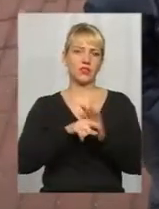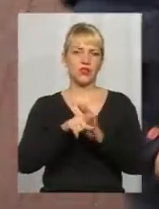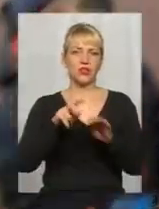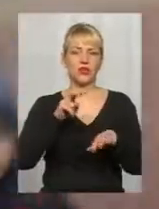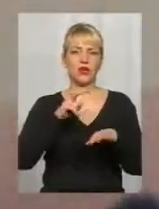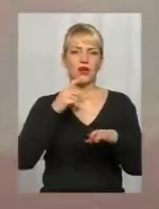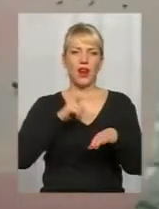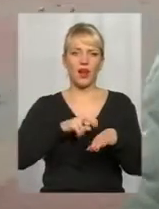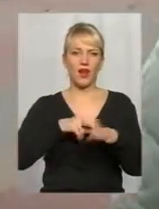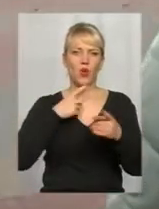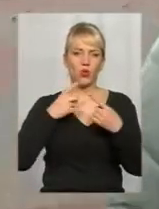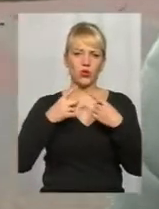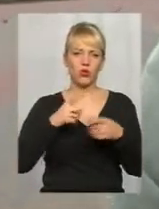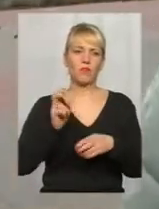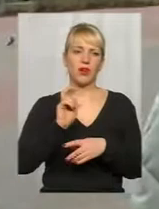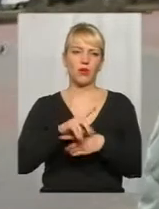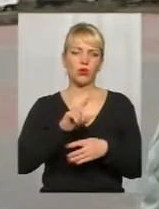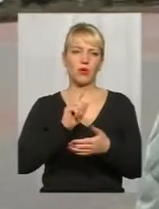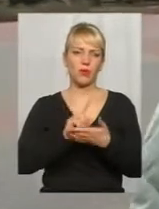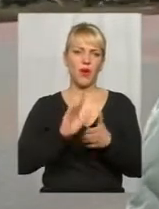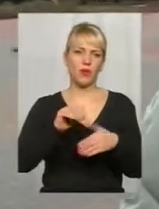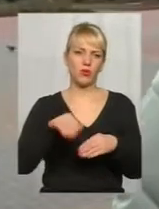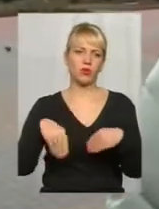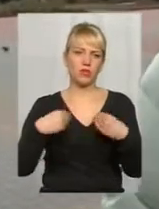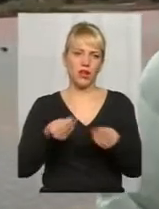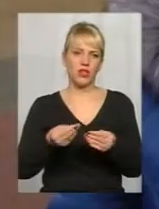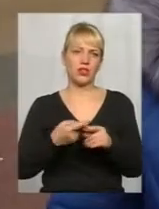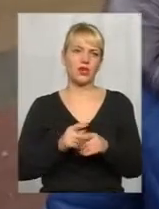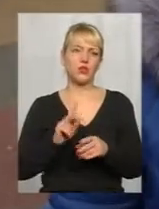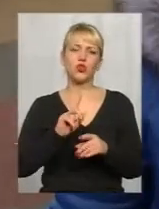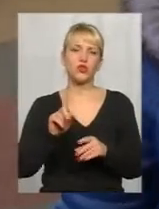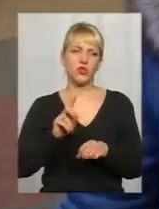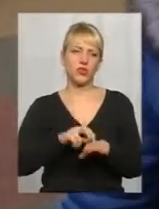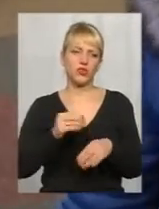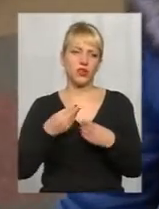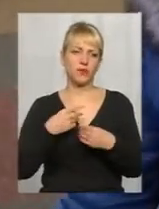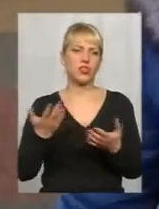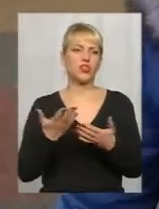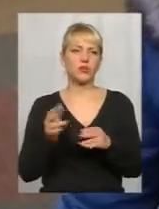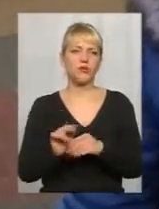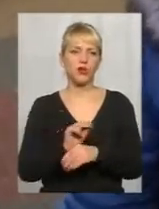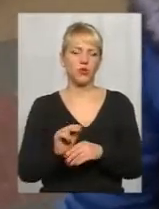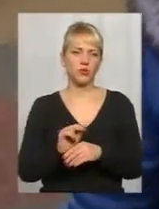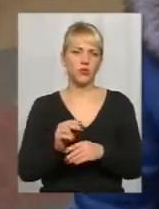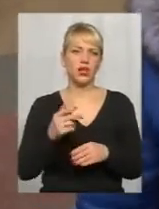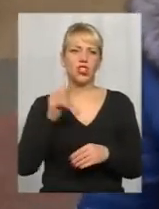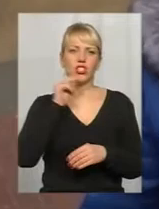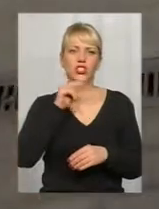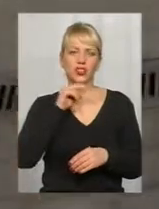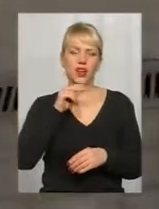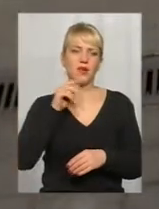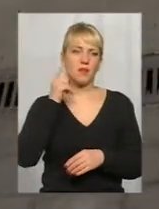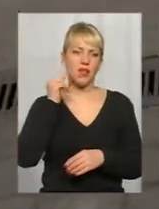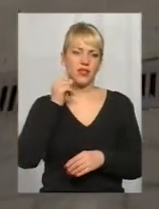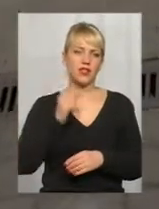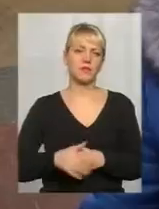консультуємося, приходи, обов'язково, тоді вже даємо, лікар назначить. Чим лікуємося? Так. Чаєм з медом. А